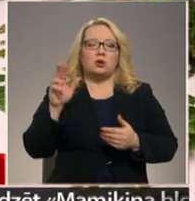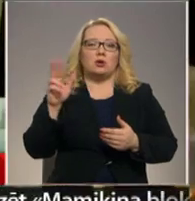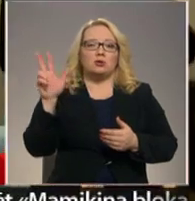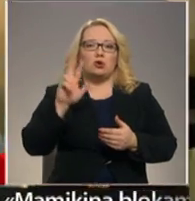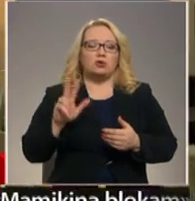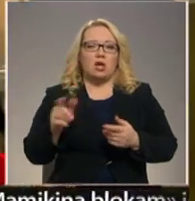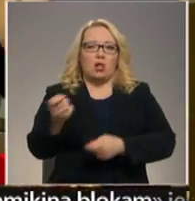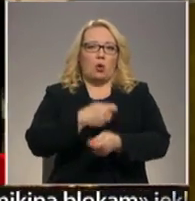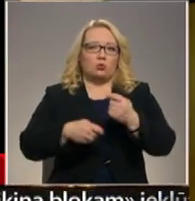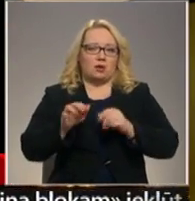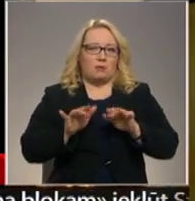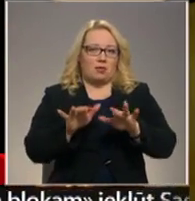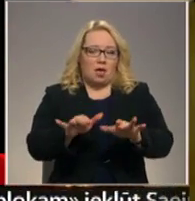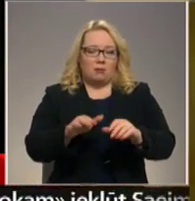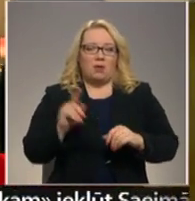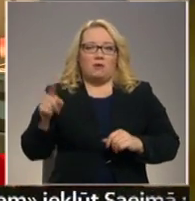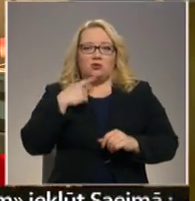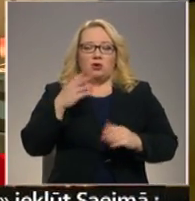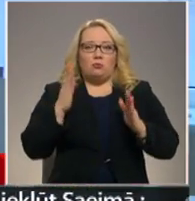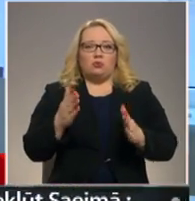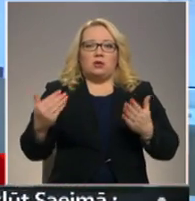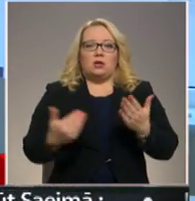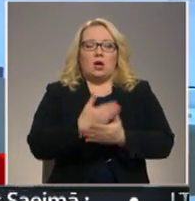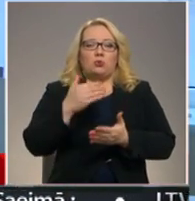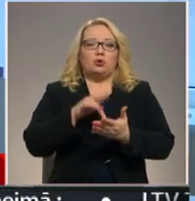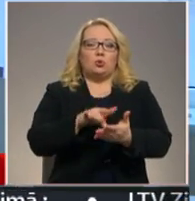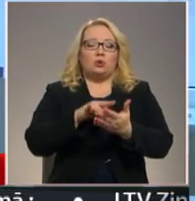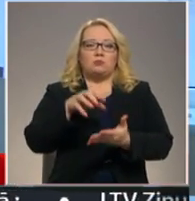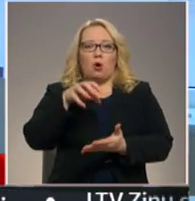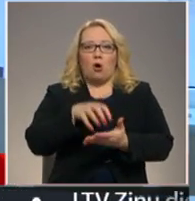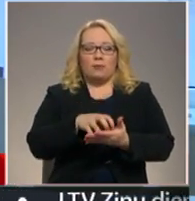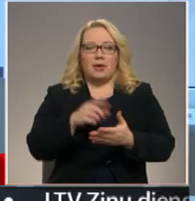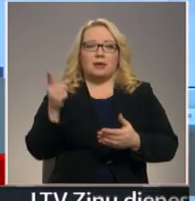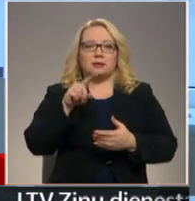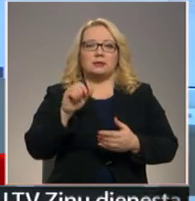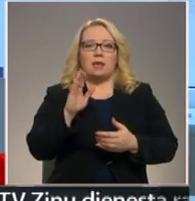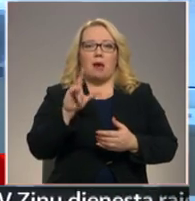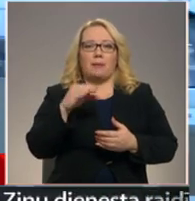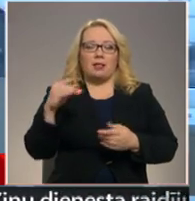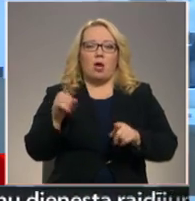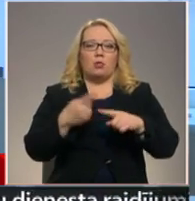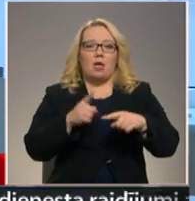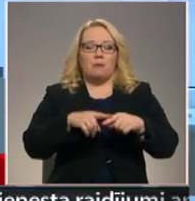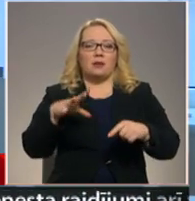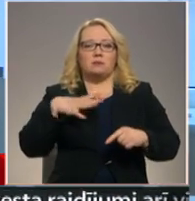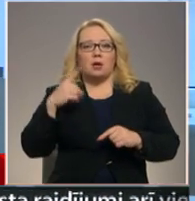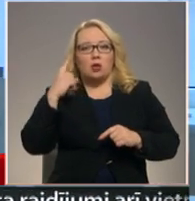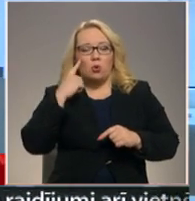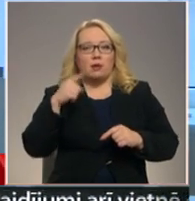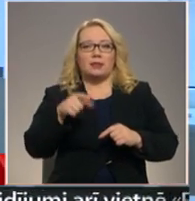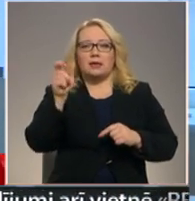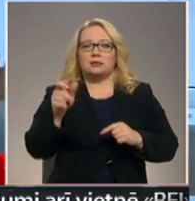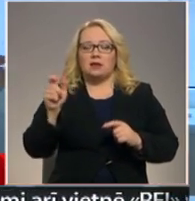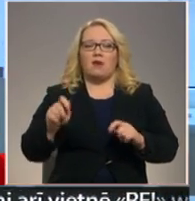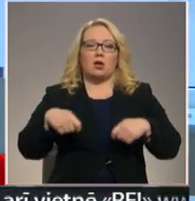darbību. Cēram, ka mēs staps jauns turismu objekts sabilē, ko mēs tā kā uz navkošo gadu varētu uztaisīt. Un tāpēc arī bija doma, ka ja ir cilvēki dot